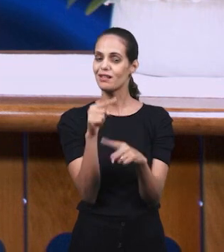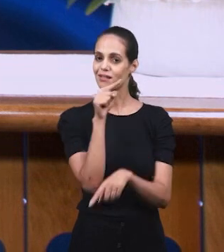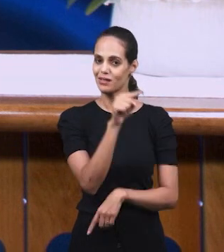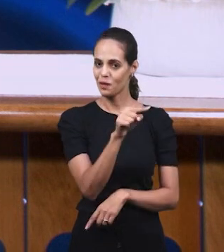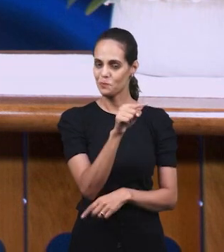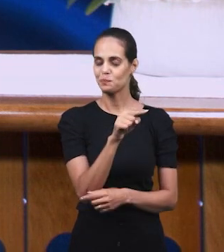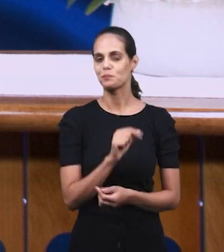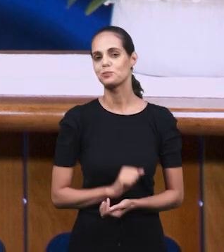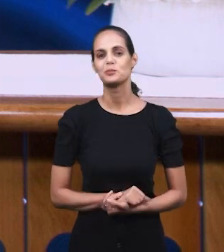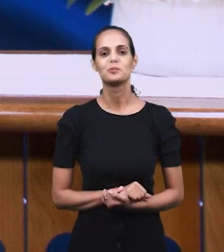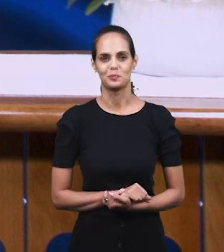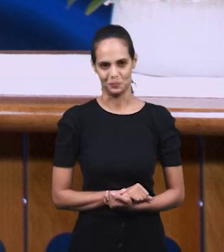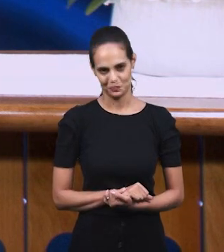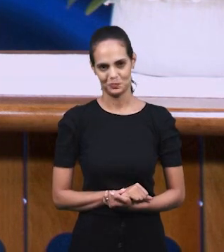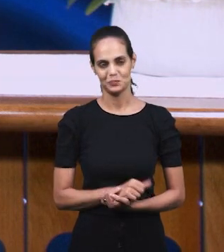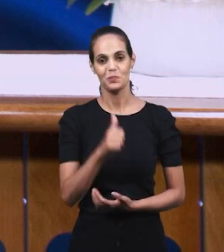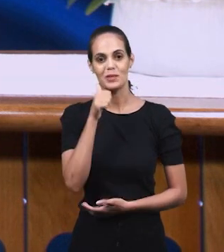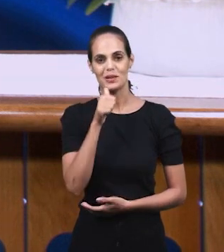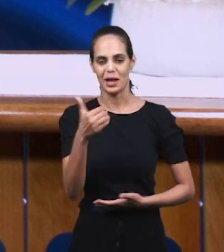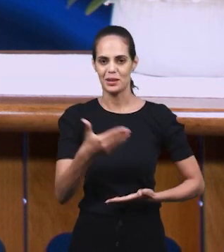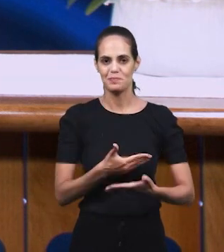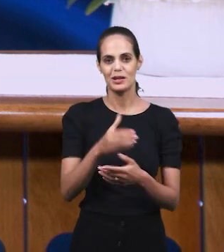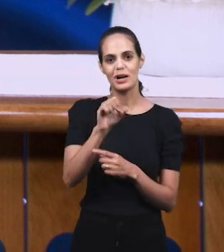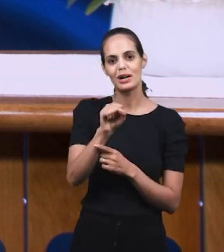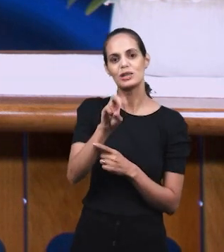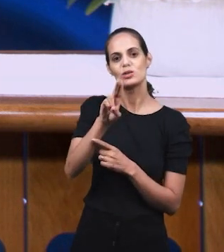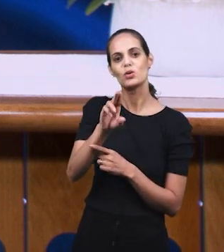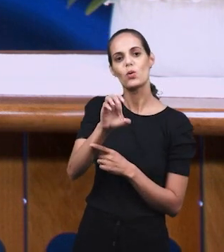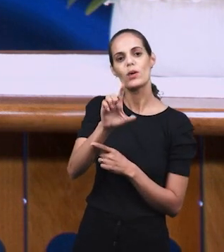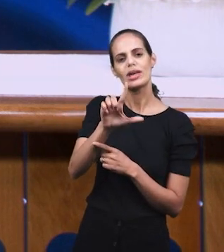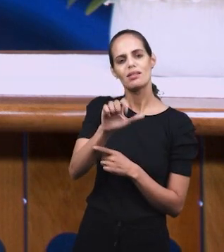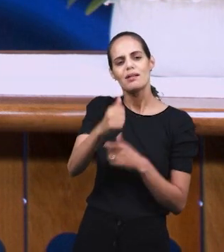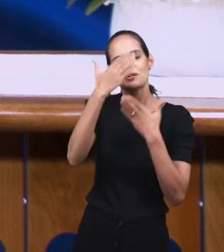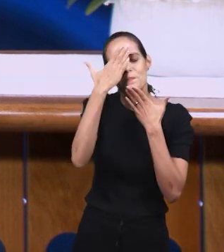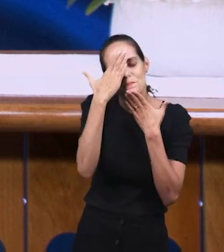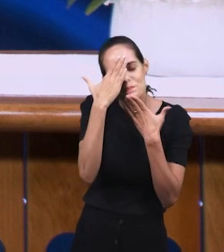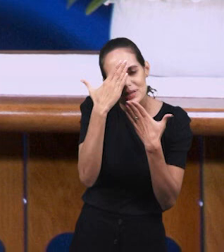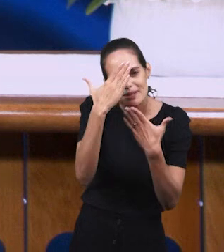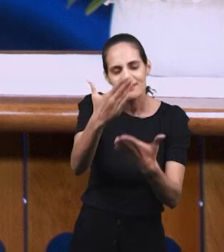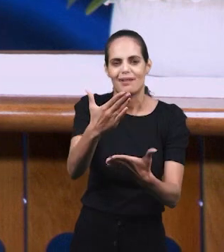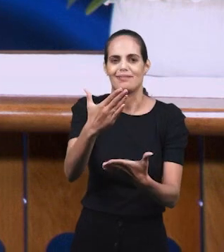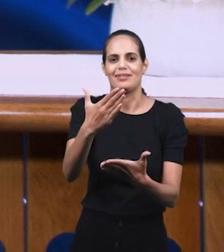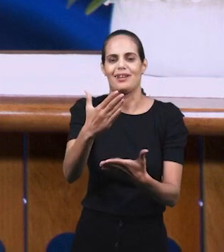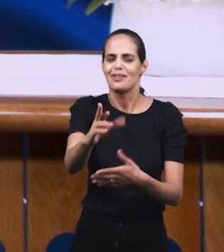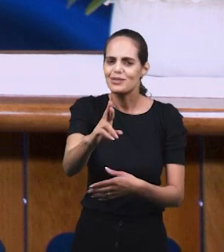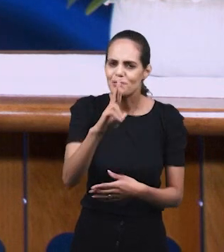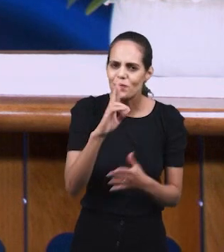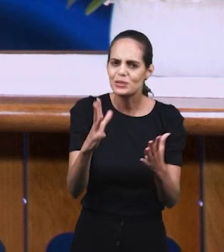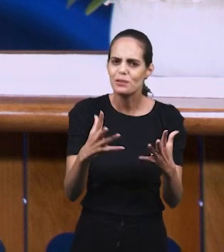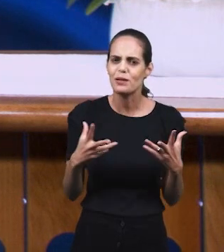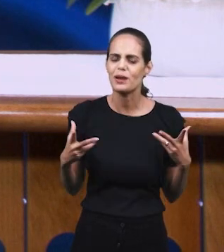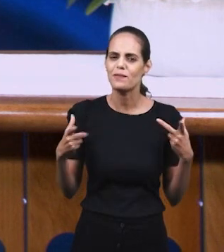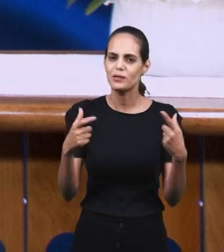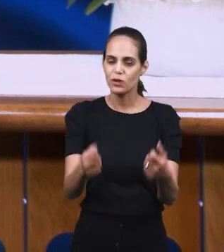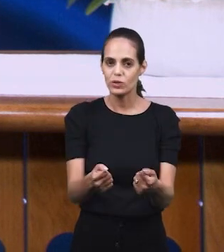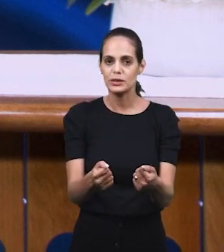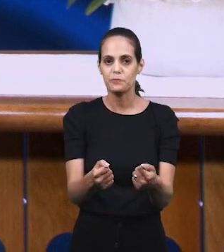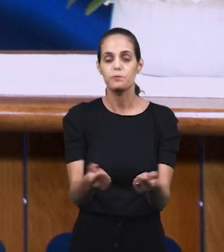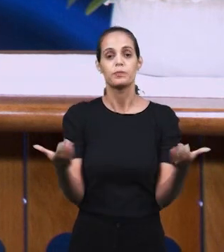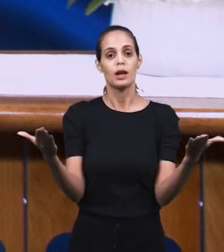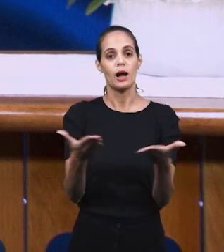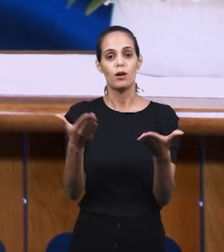церковь в штате Санта-Катарина, Суэлана, наша сестра. Благодарим вас за чудесный ответ.